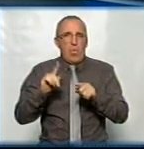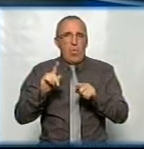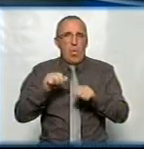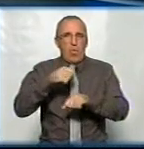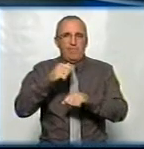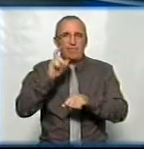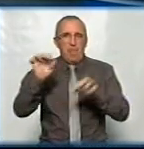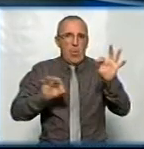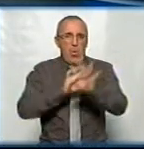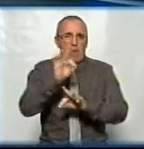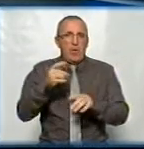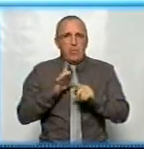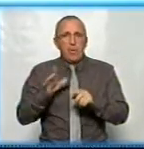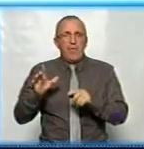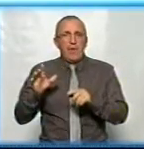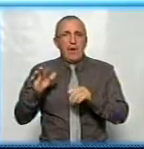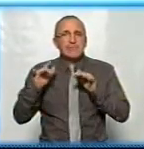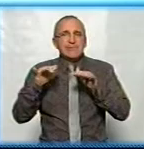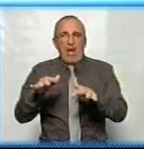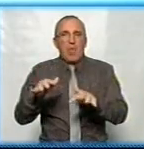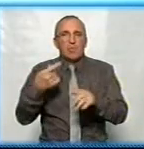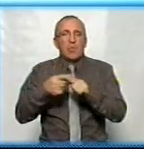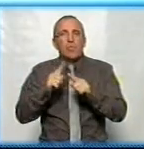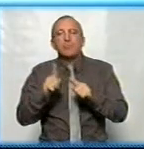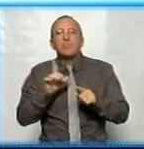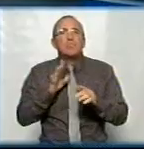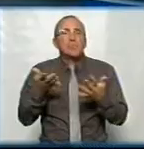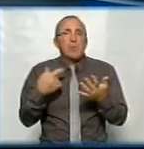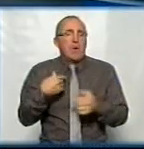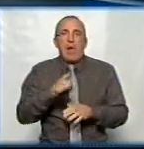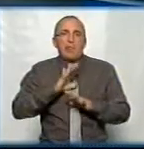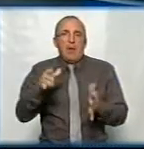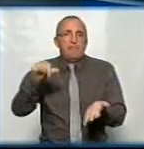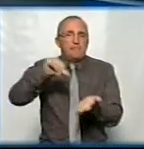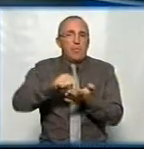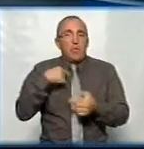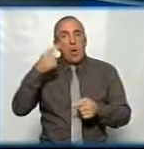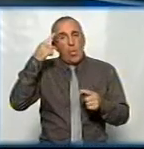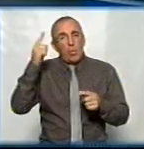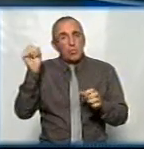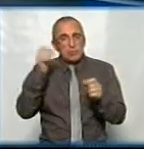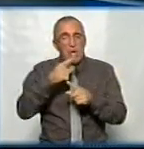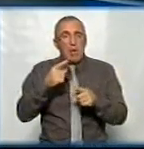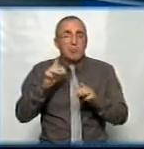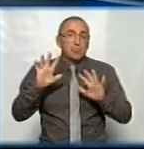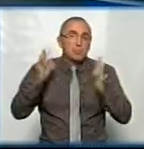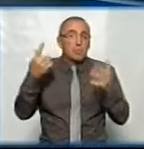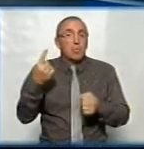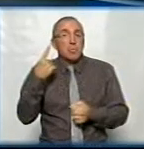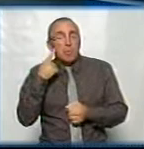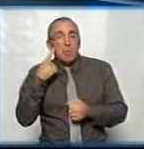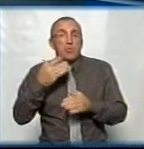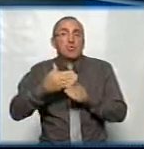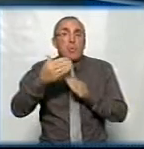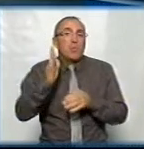Людмила, а ви були на заході? Що ви могли б сказати? Ні, я, к сожалению, не була. Я узнала в нього совершенно случайно і посмотріла з опозданням